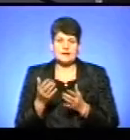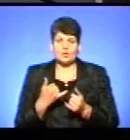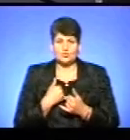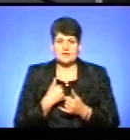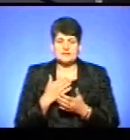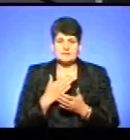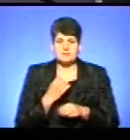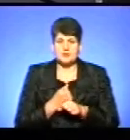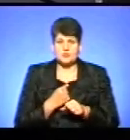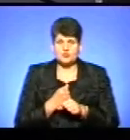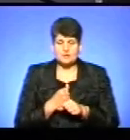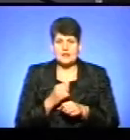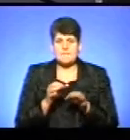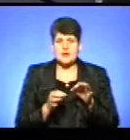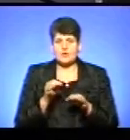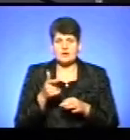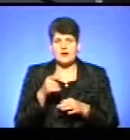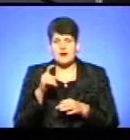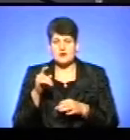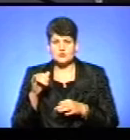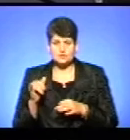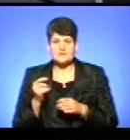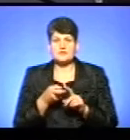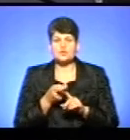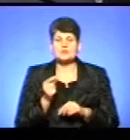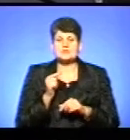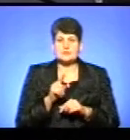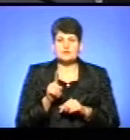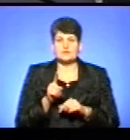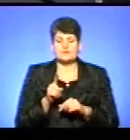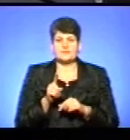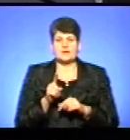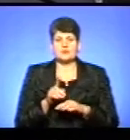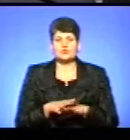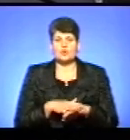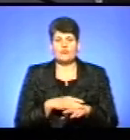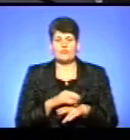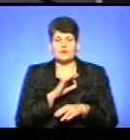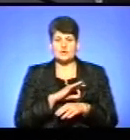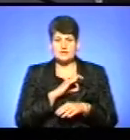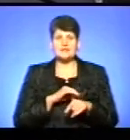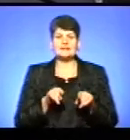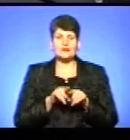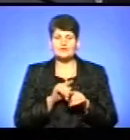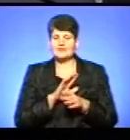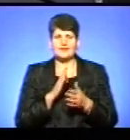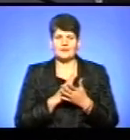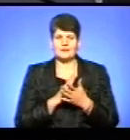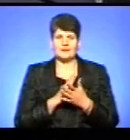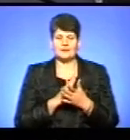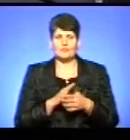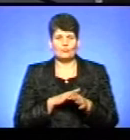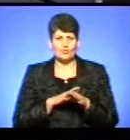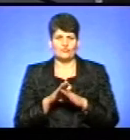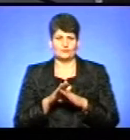працюють на природньому газу. В зв'язку з тим, що внаслідок їх довгої експлуатації, вони теж не є достатньо безпечними